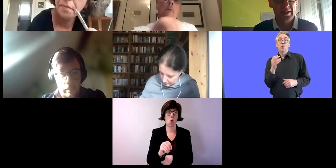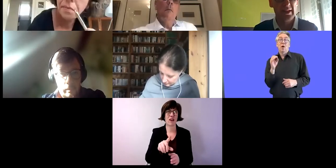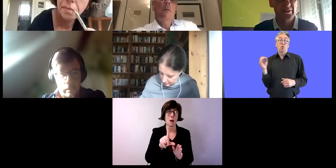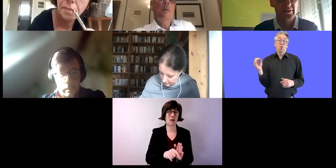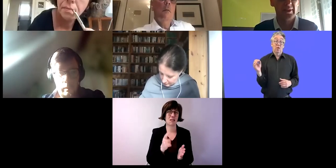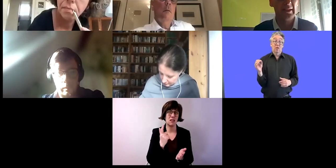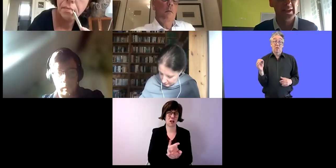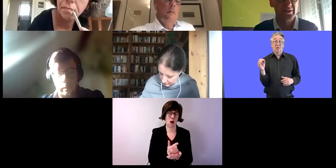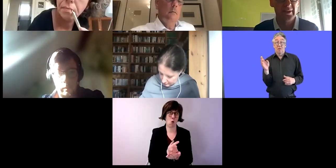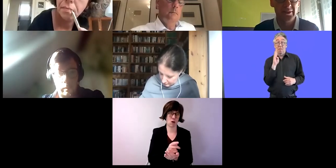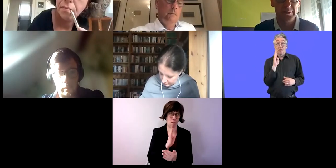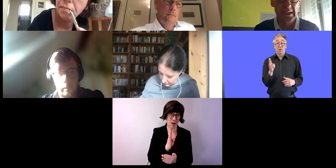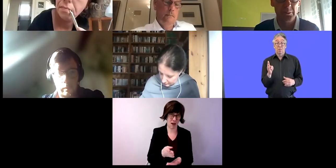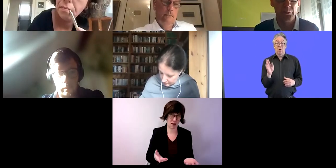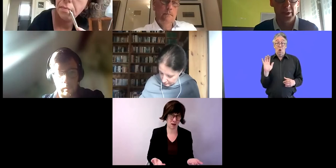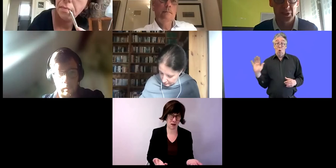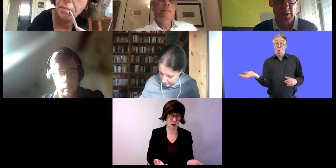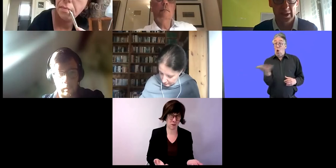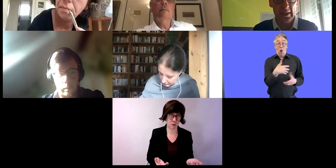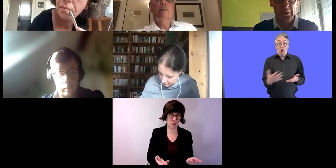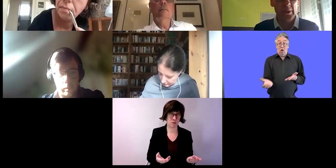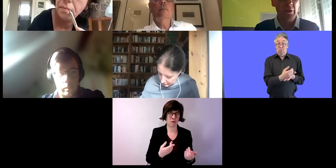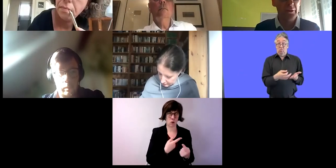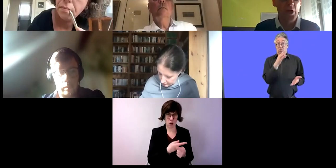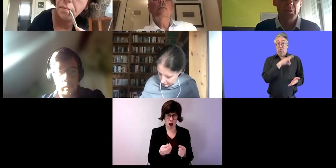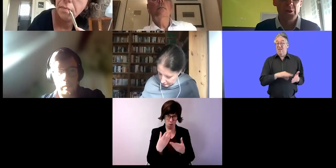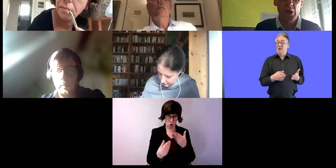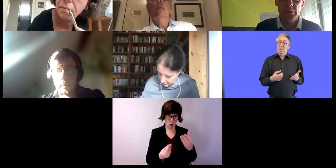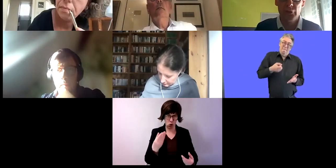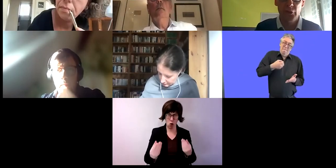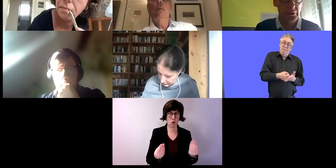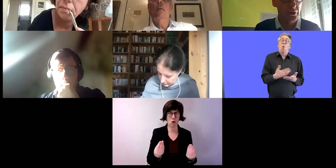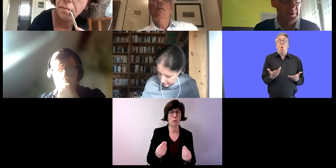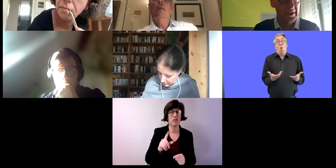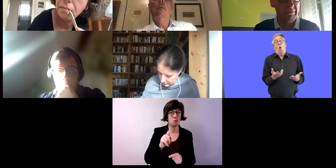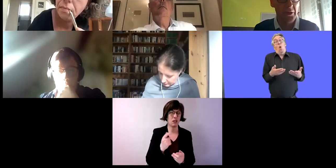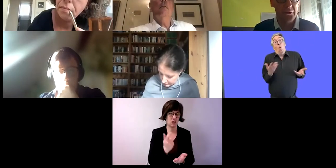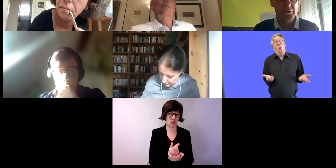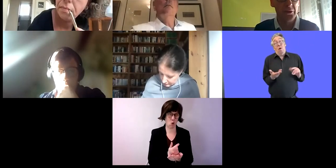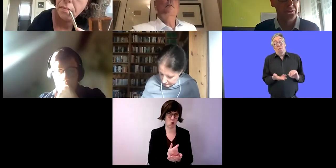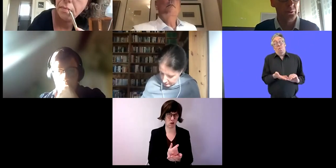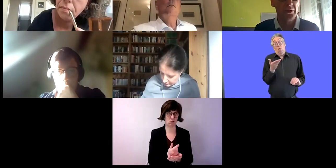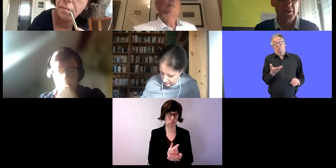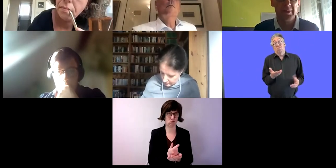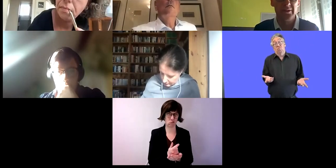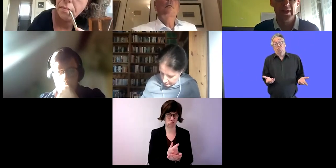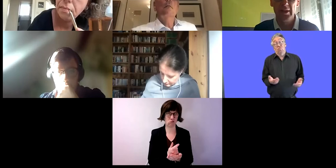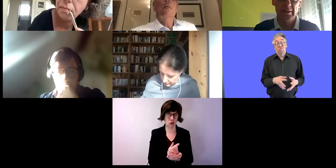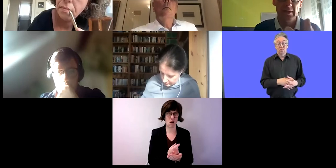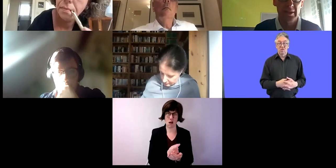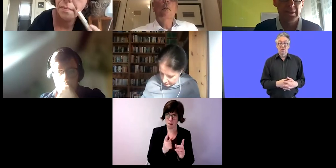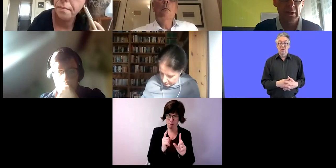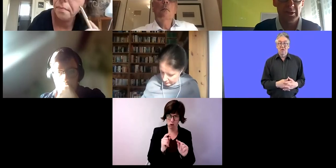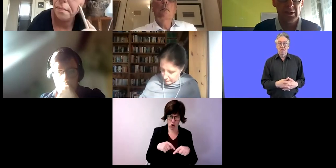in Belgien. Und alle bekommen zumindest diesen Mindestlohn. Wir haben auch unseren